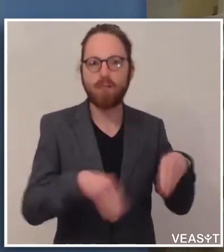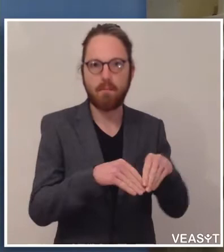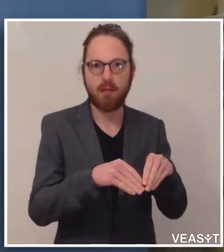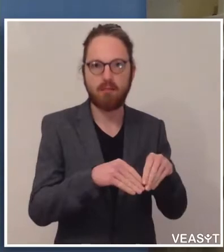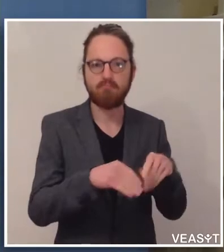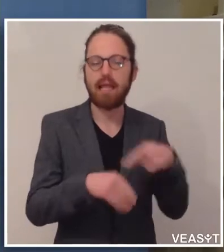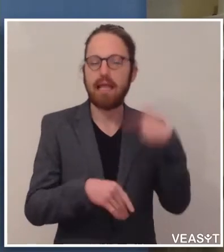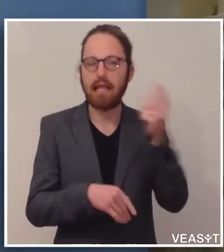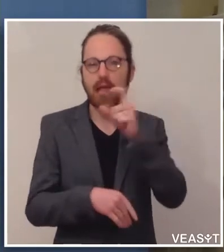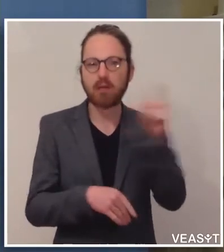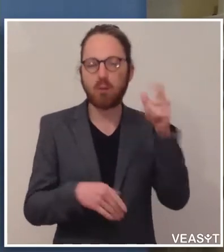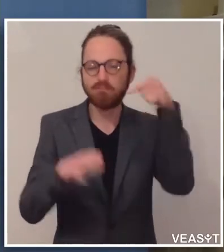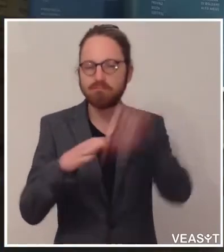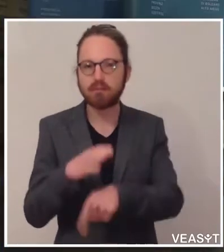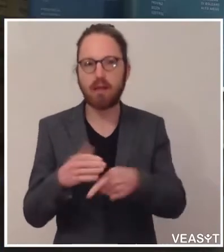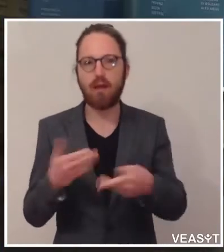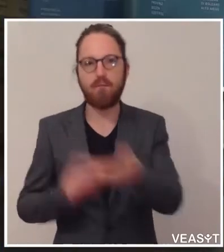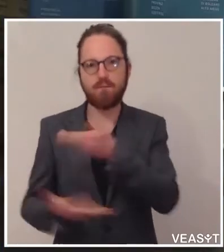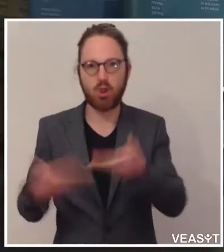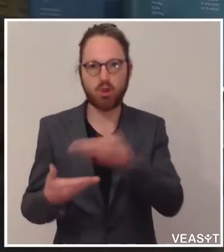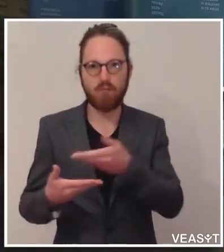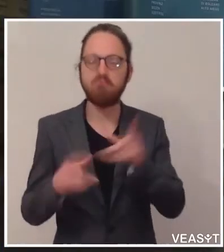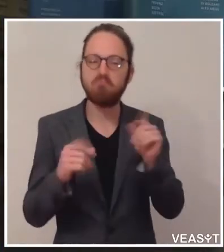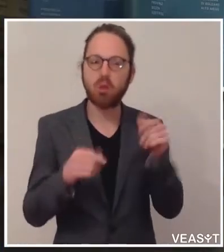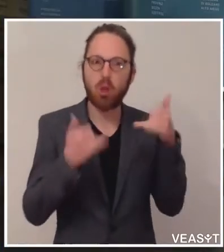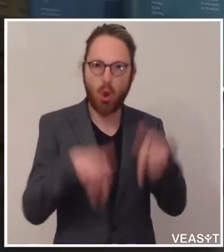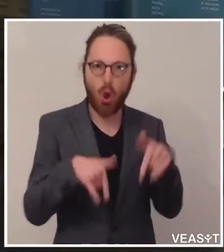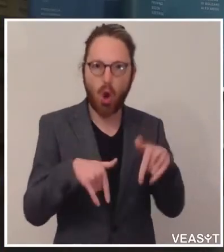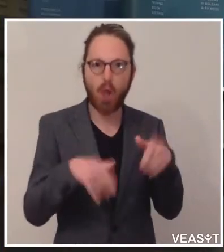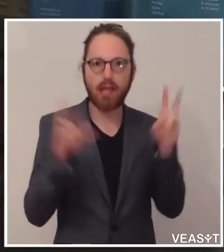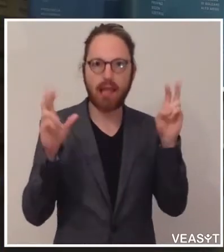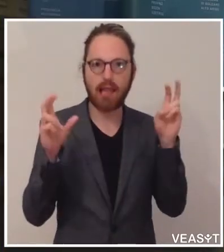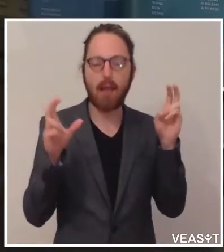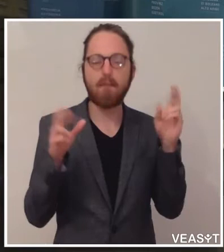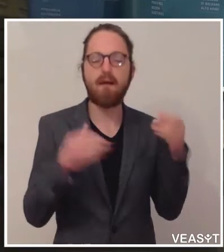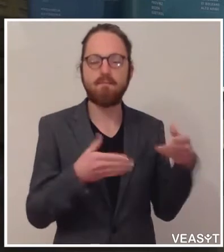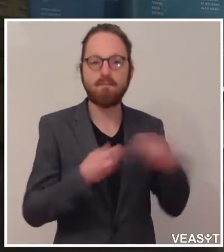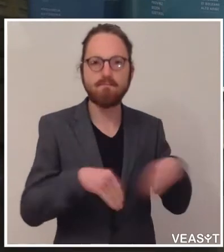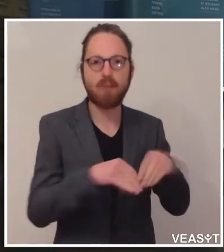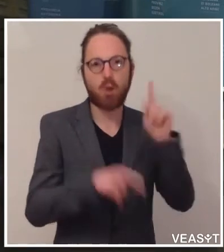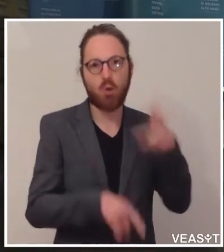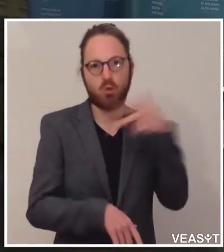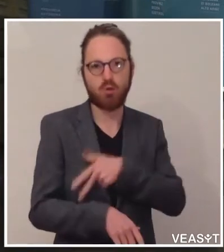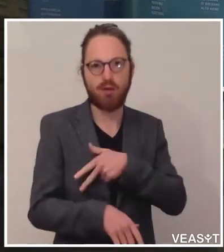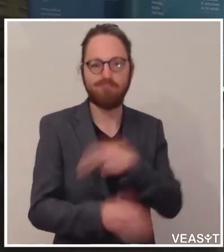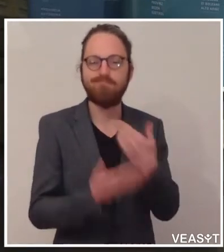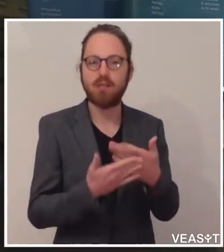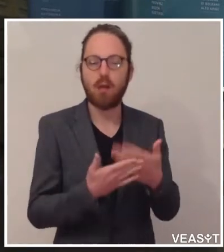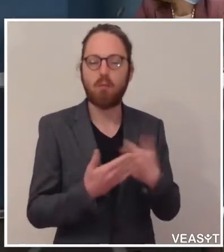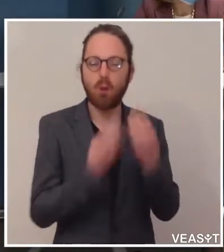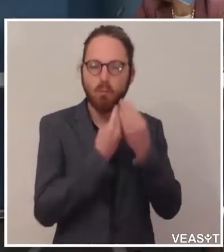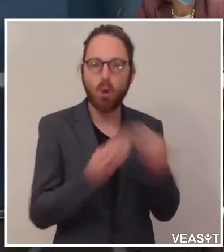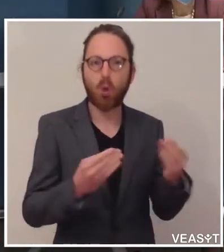eingehen. Familie und Soziales hingegen kommen heute zu Wort und daher begrüße ich Familien- und Soziallandesrätin